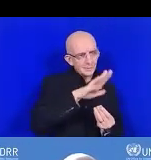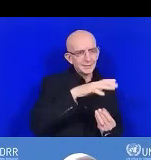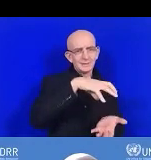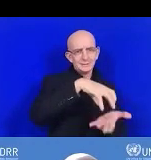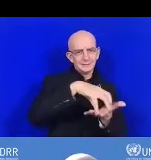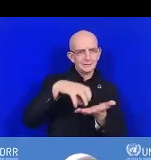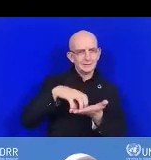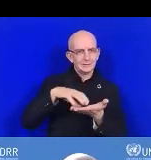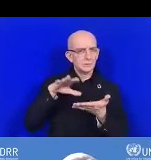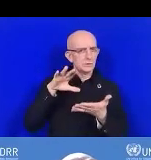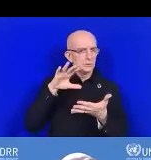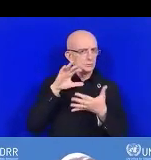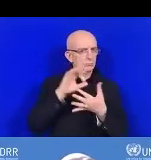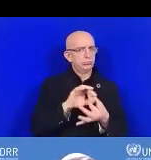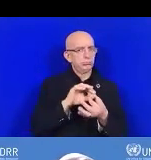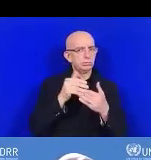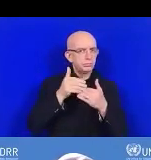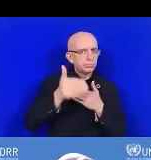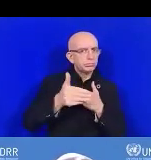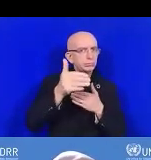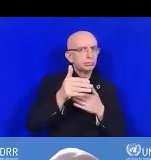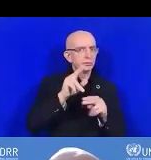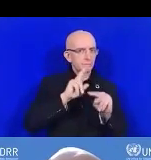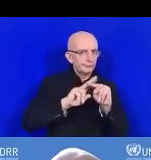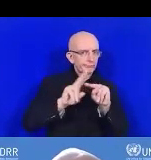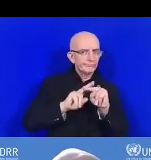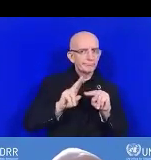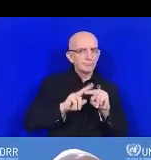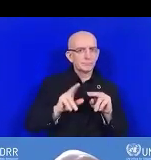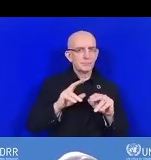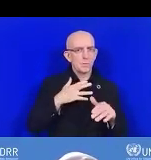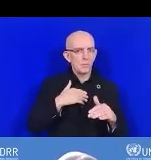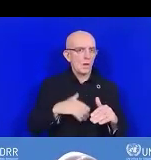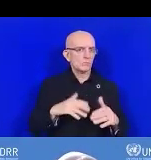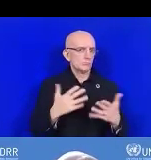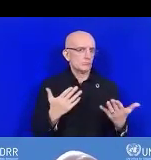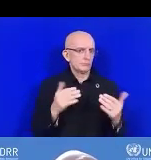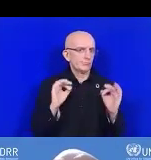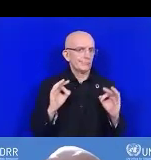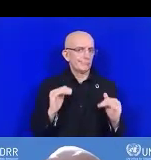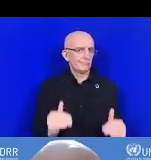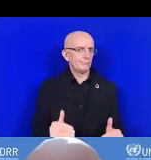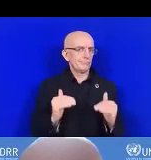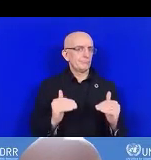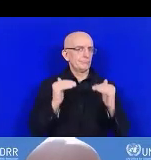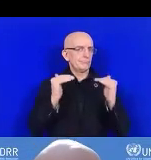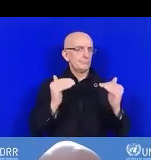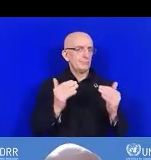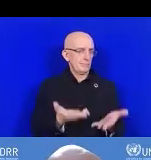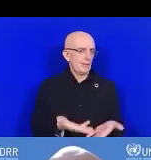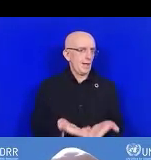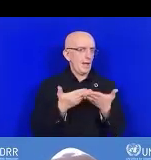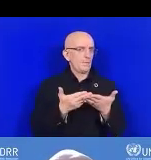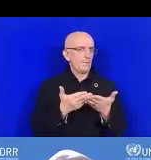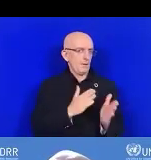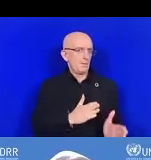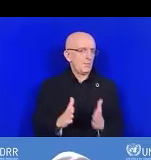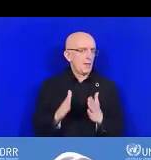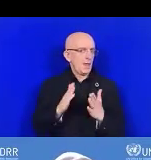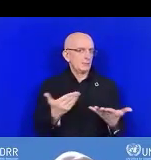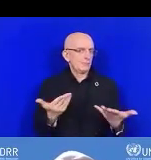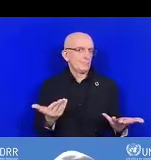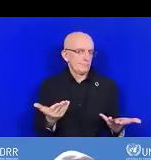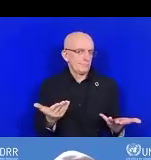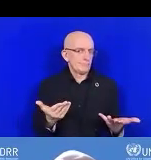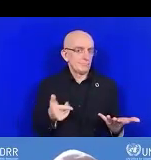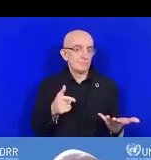et ça vous permet aussi d'améliorer la planification. Même si vous avez une